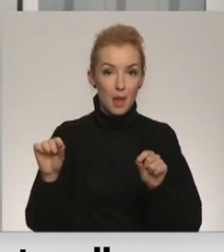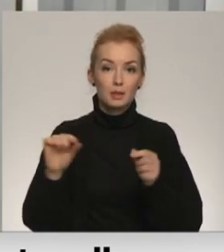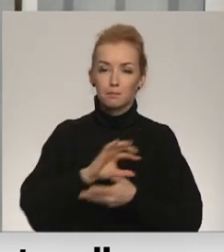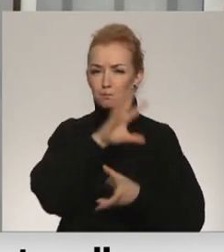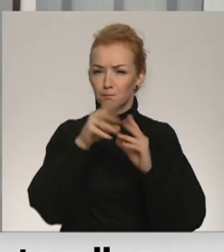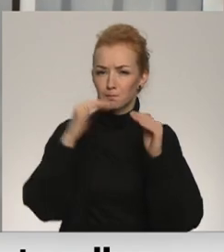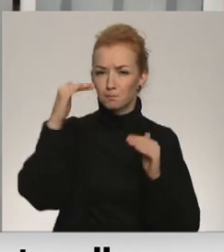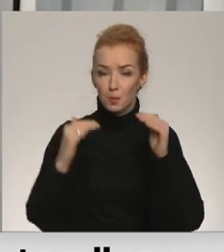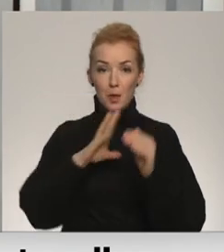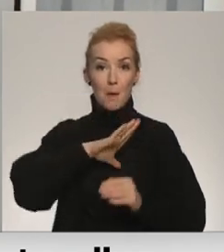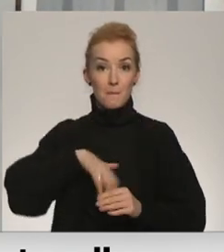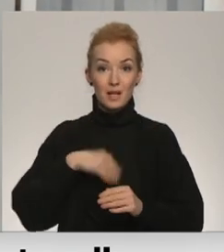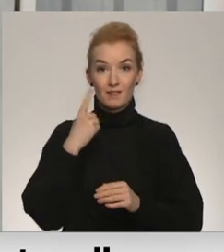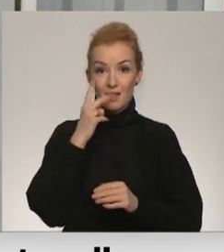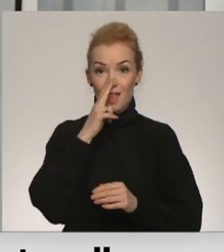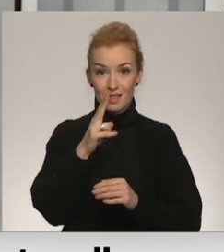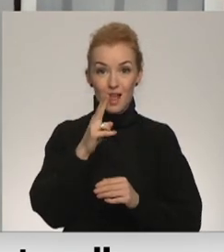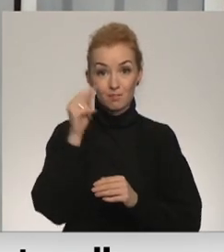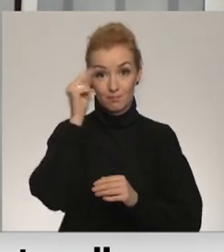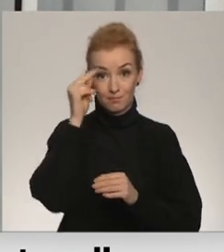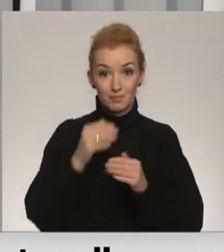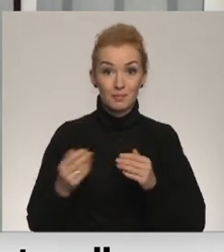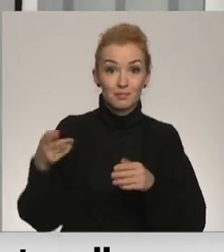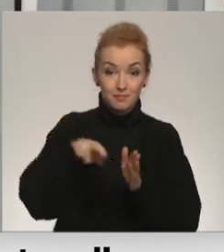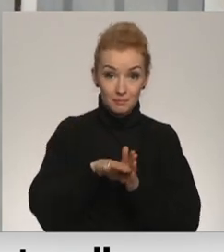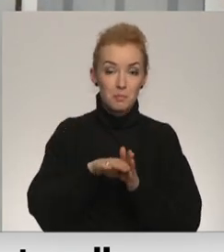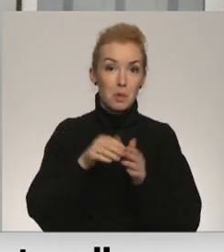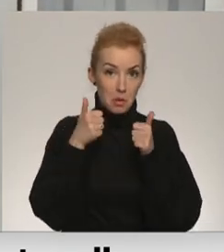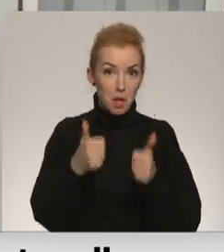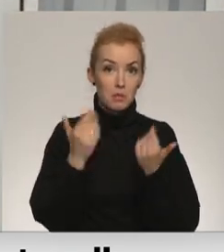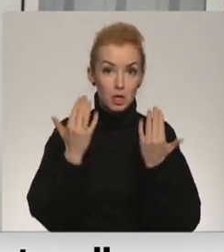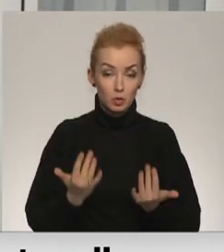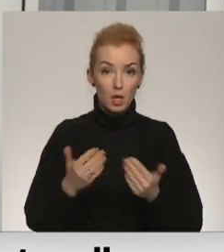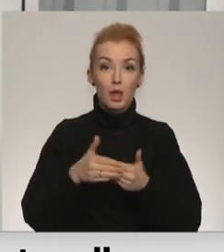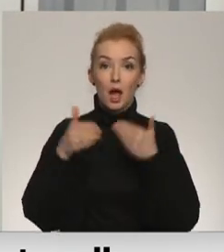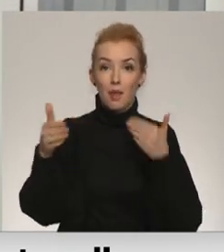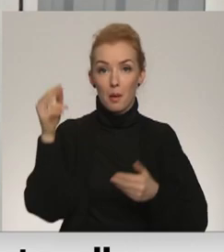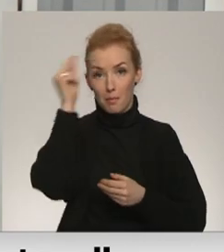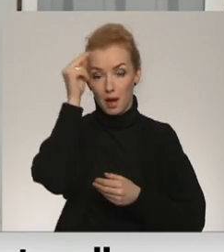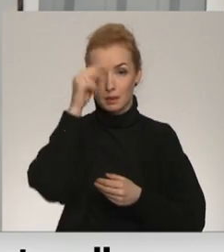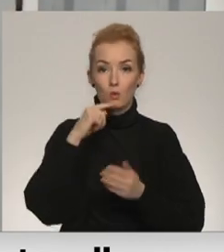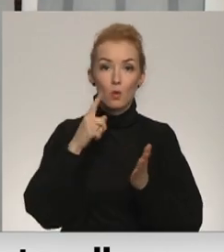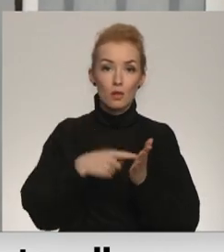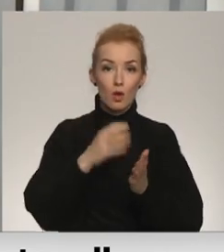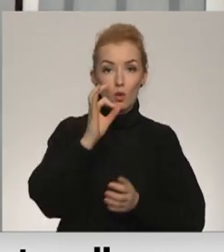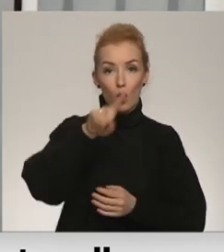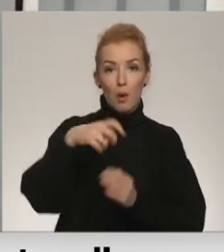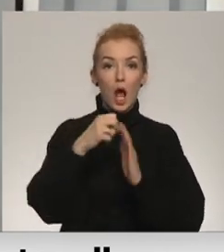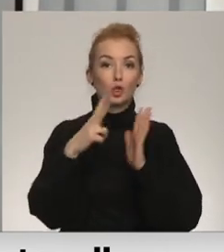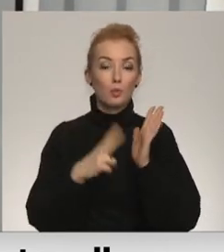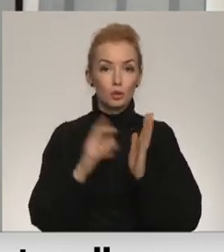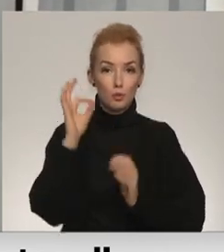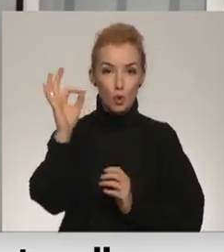pirmo nedēļu pēc brīvlaika radīja labu ainu. Attālinātās mācības tika noteikta snulkamats 18%